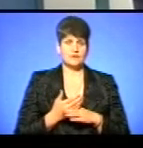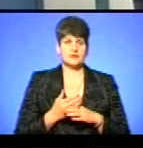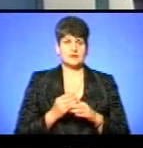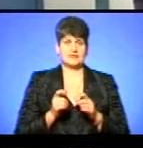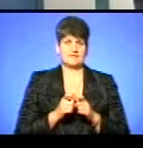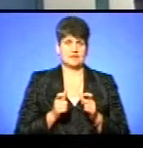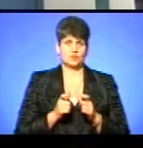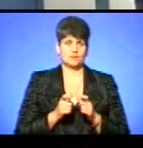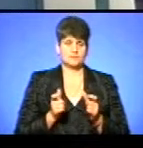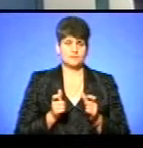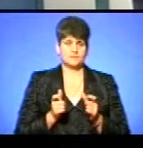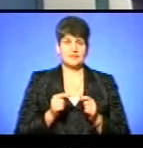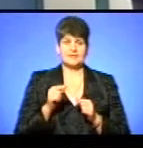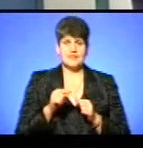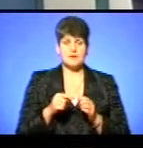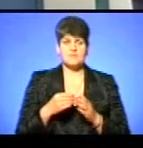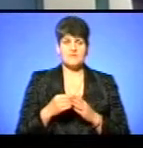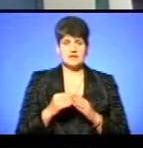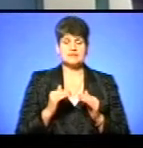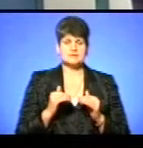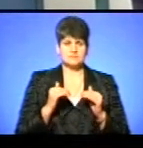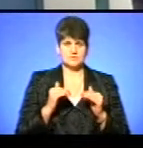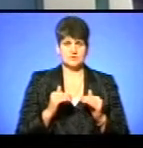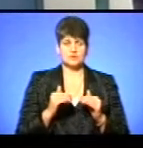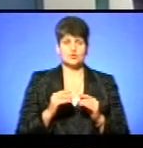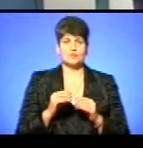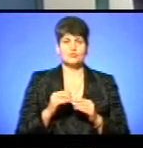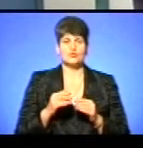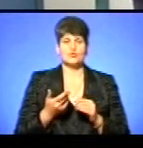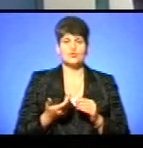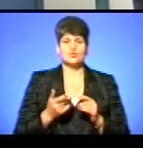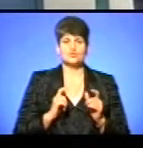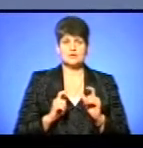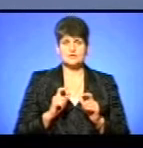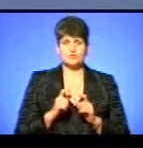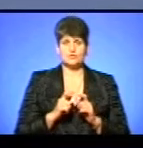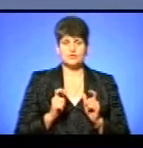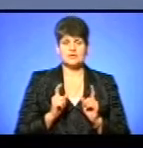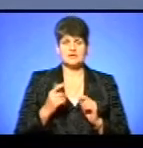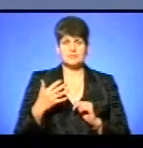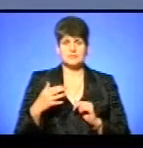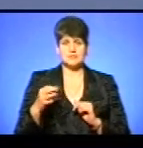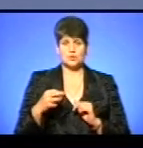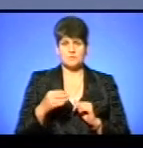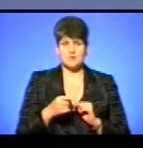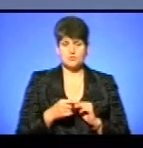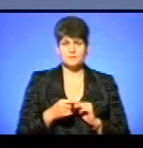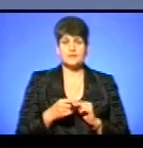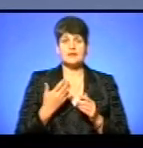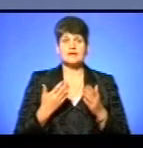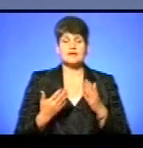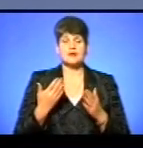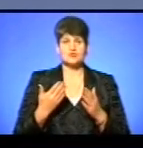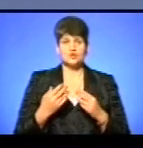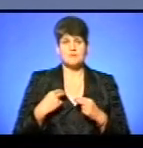квиток. Там вартість зросла в них, якщо по учнівському, студентському квитку, лише на 50 копійок. Якщо